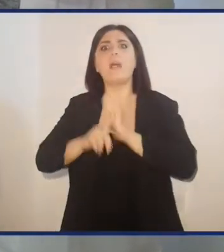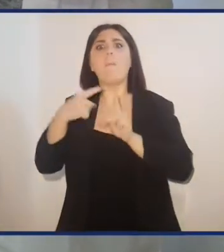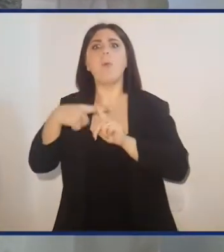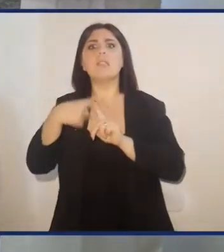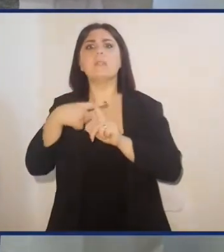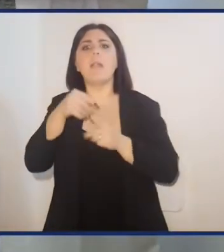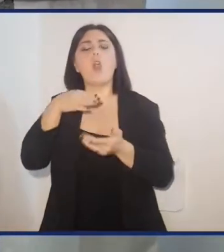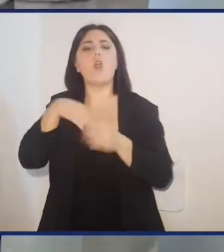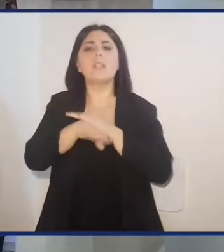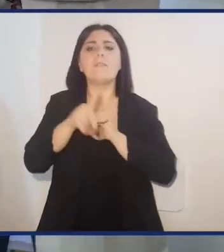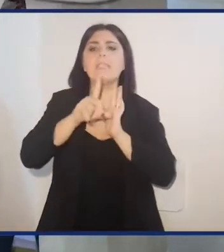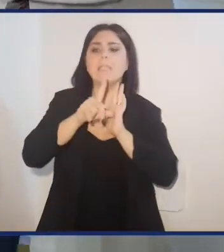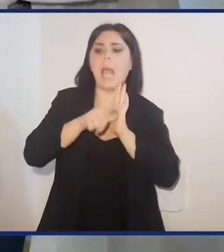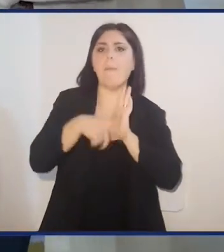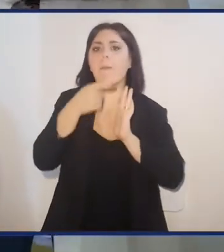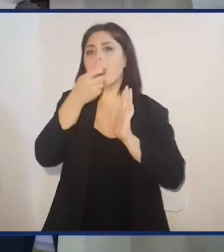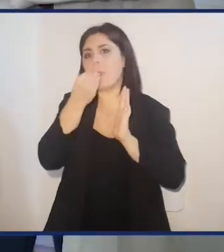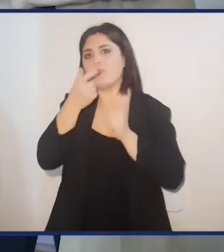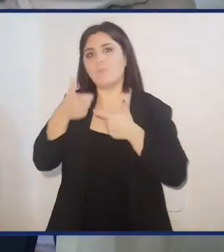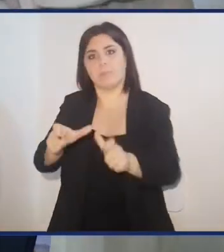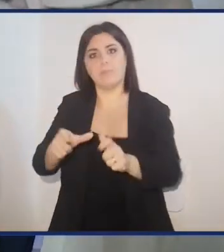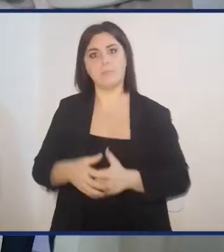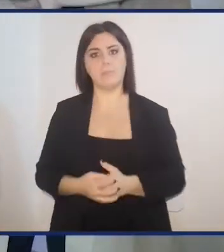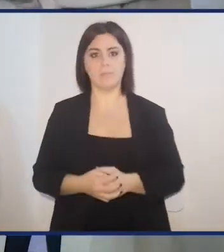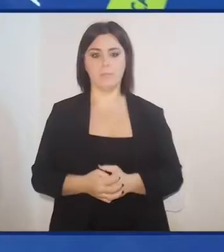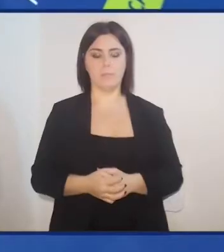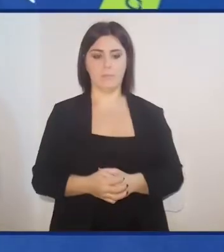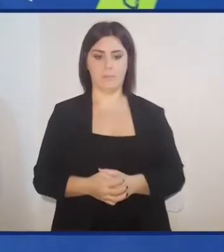effetto positivo sulla conservabilità nel tempo di questi alimenti.